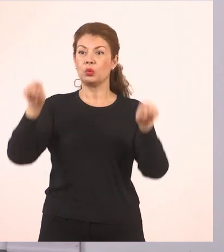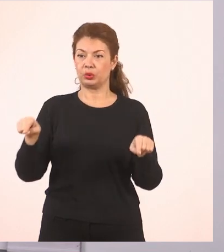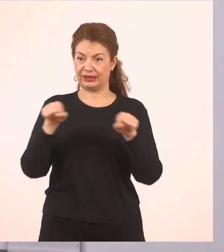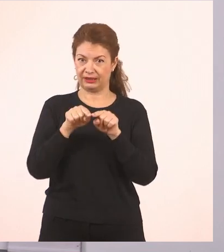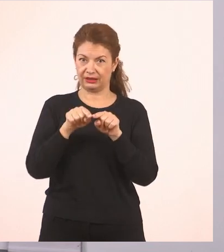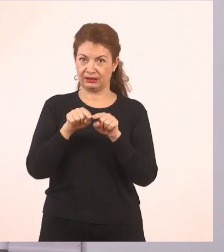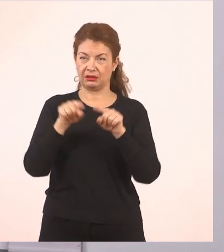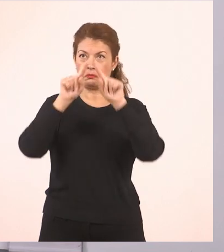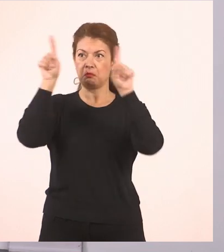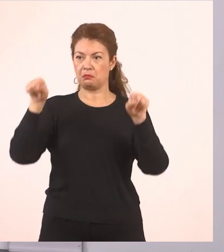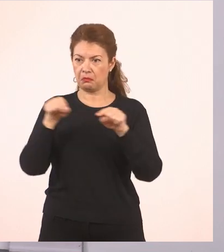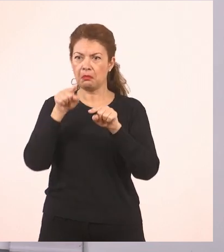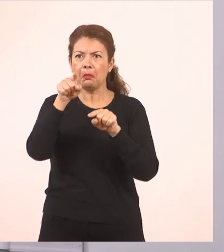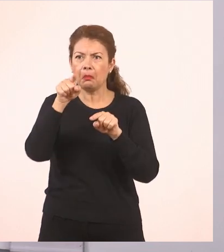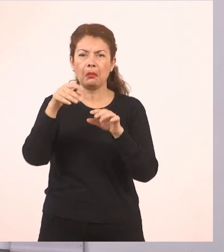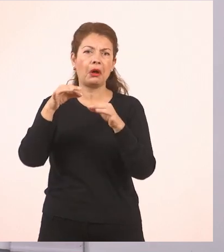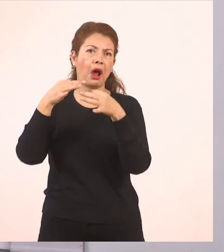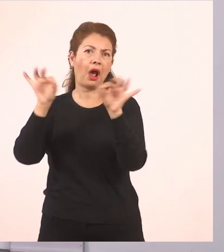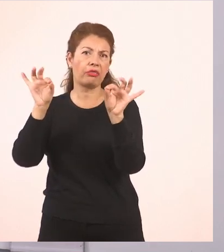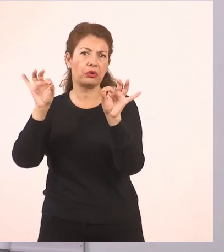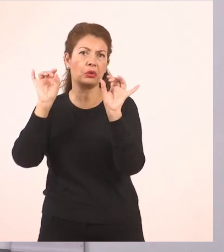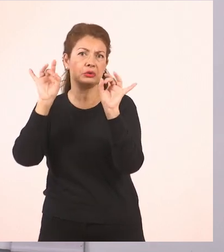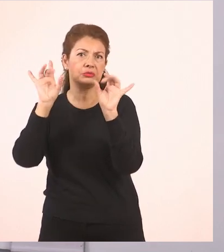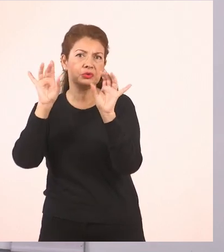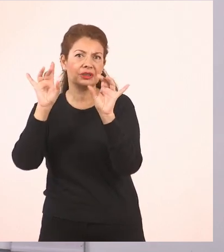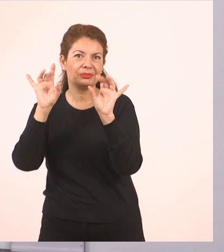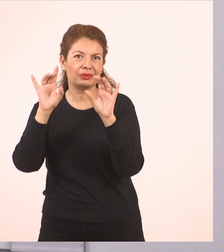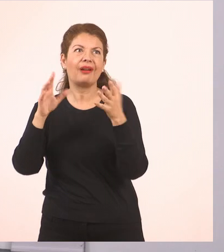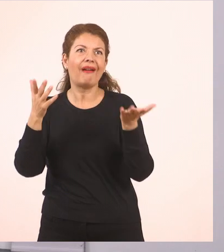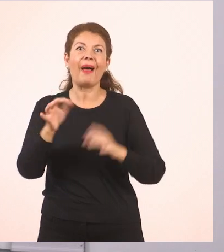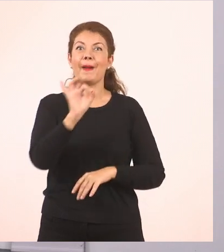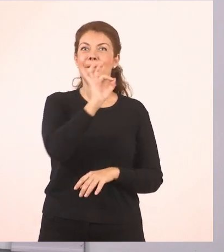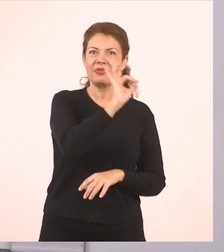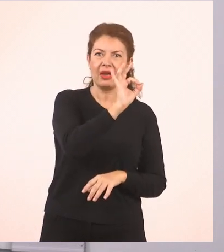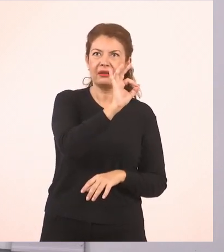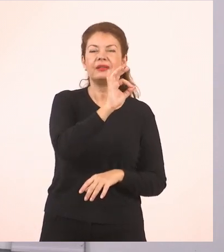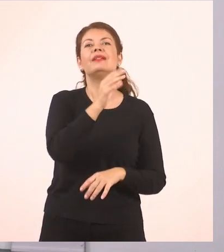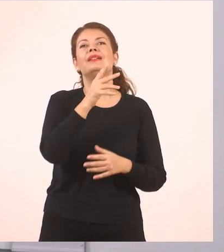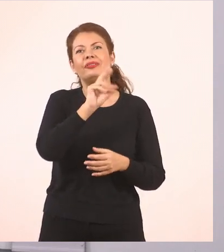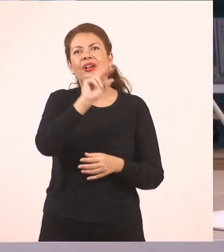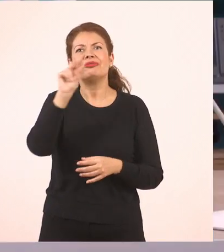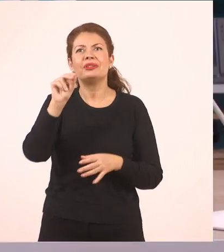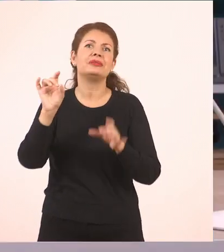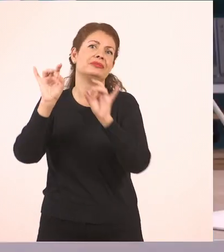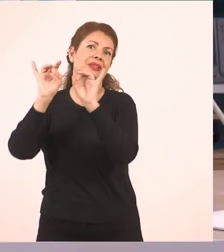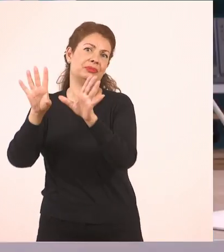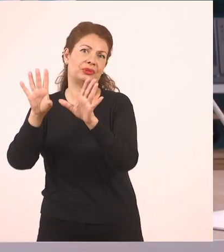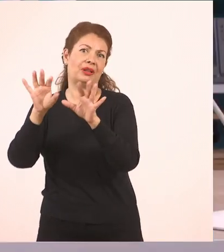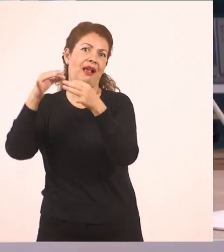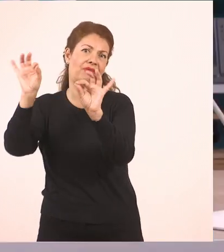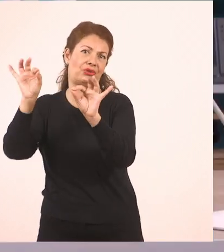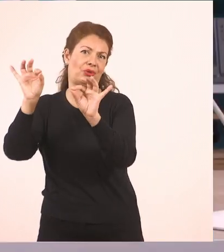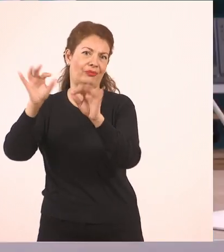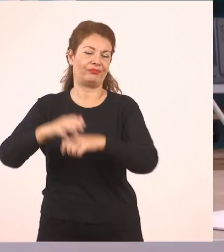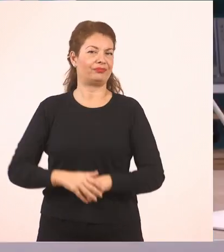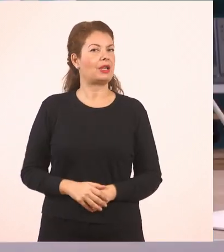δεν θα σου κάνω τίποτα, γιατί το μηδέν δεν έχει καμία αξία. Και επειδή κουράστηκα να είμαι